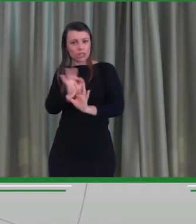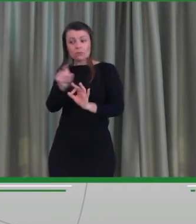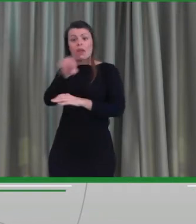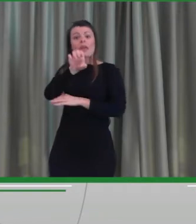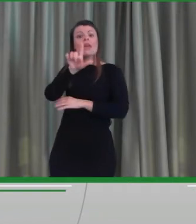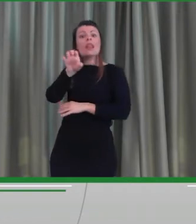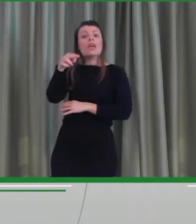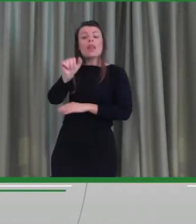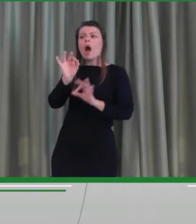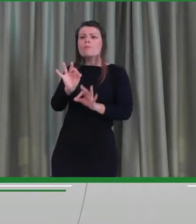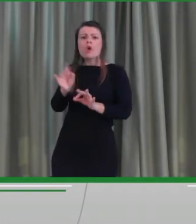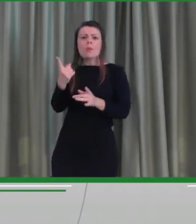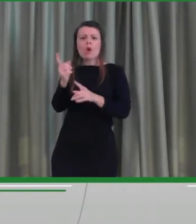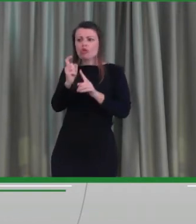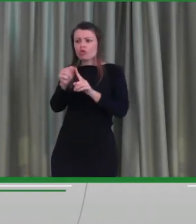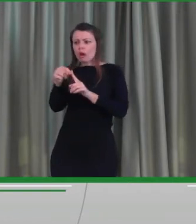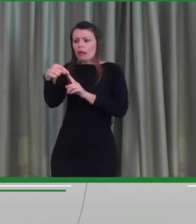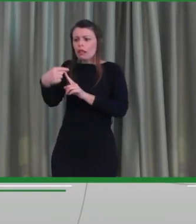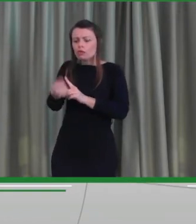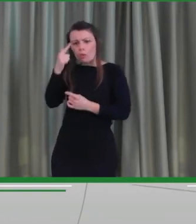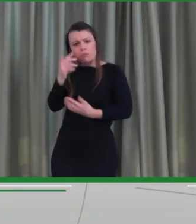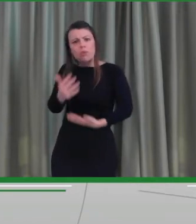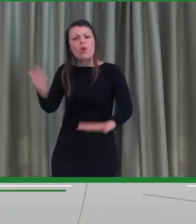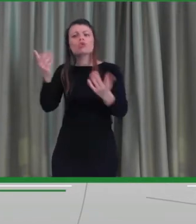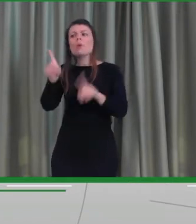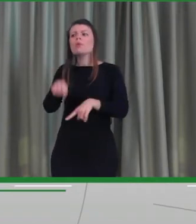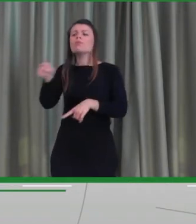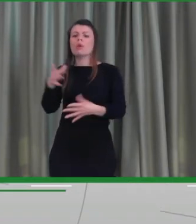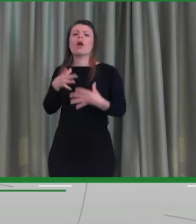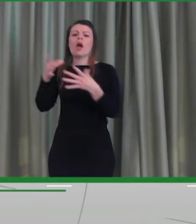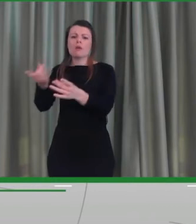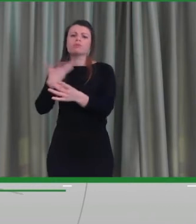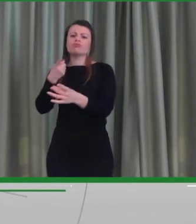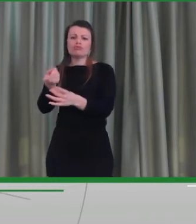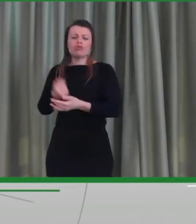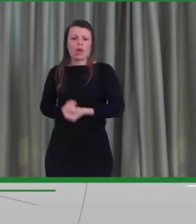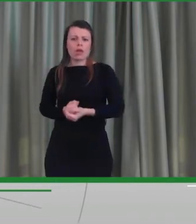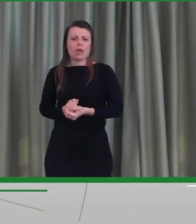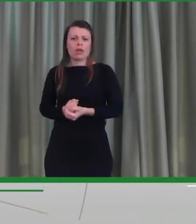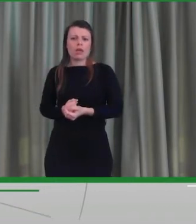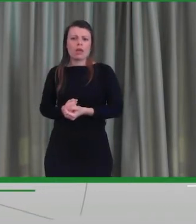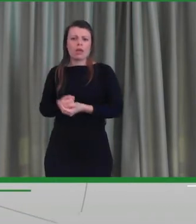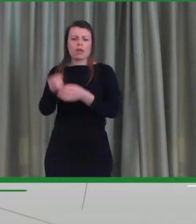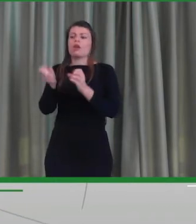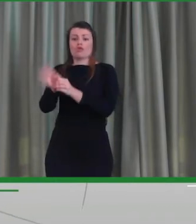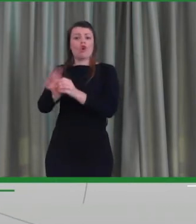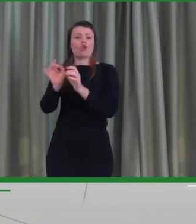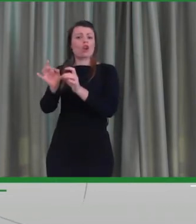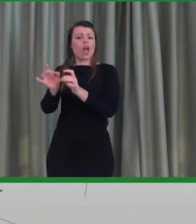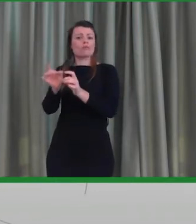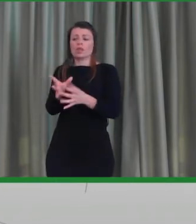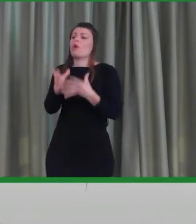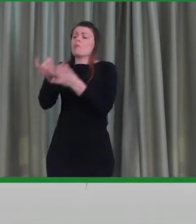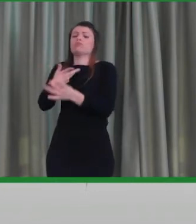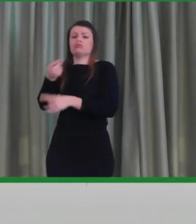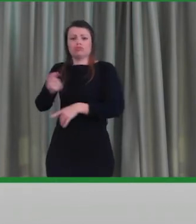risultò essere anche lei infettata dal virus, dal coronavirus, bene ecco